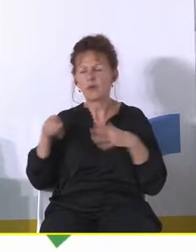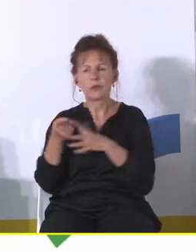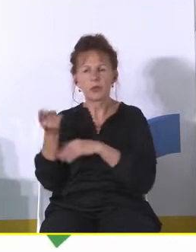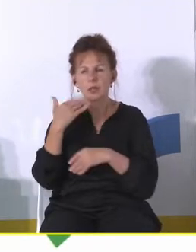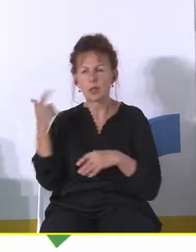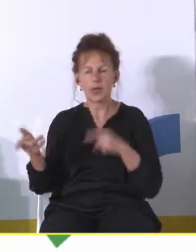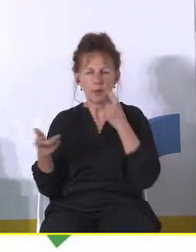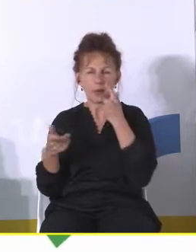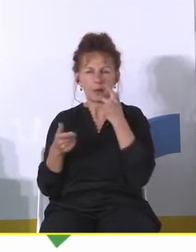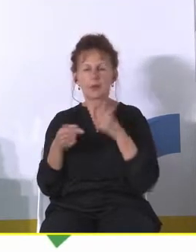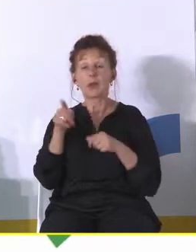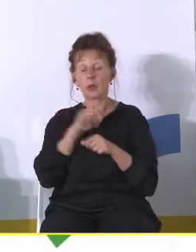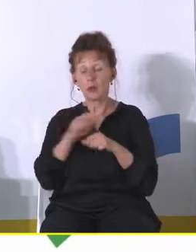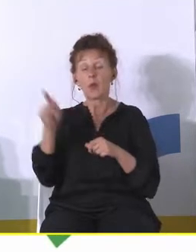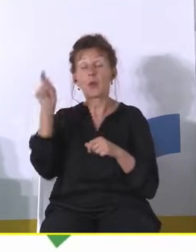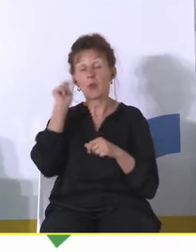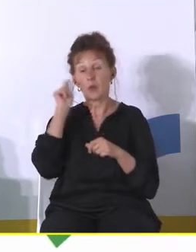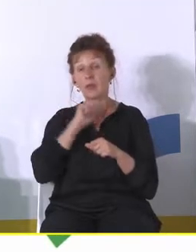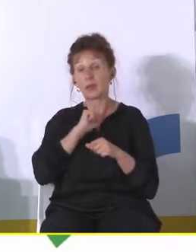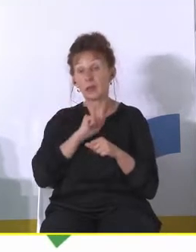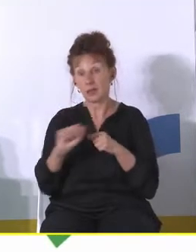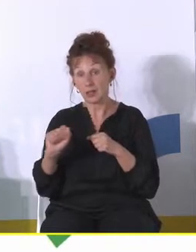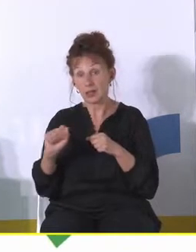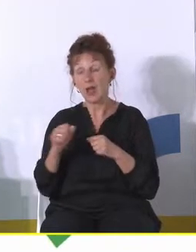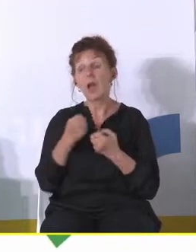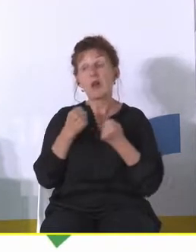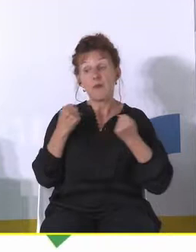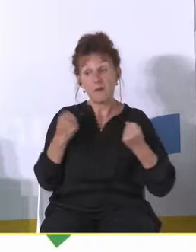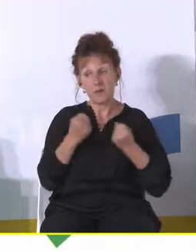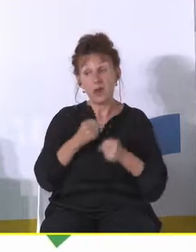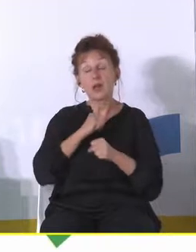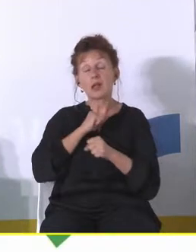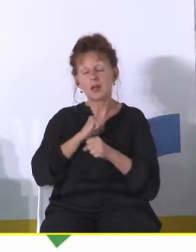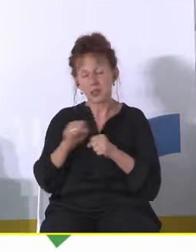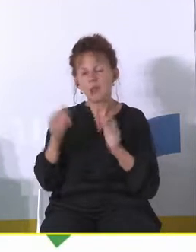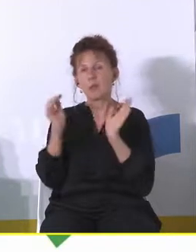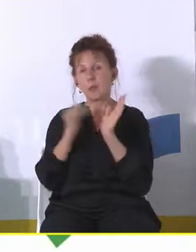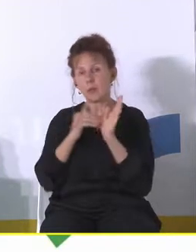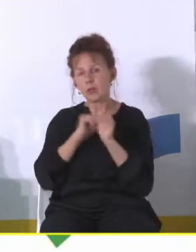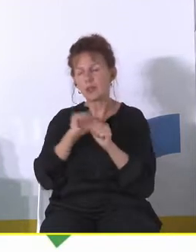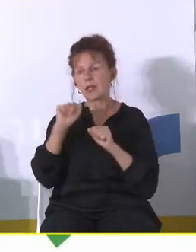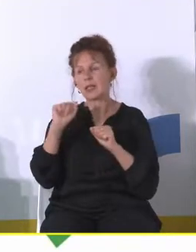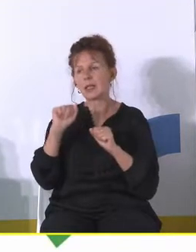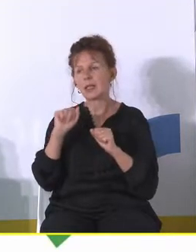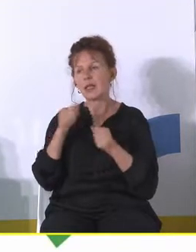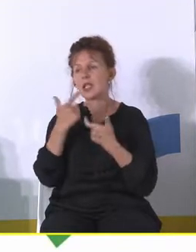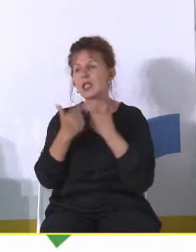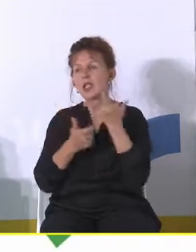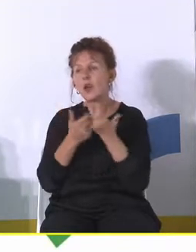jest to olbrzymi problem w moich oczach olbrzymi wysiłek i naprawdę bardzo potrzebne jest stworzenie sieci takich